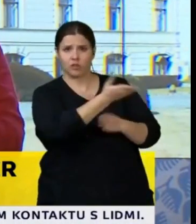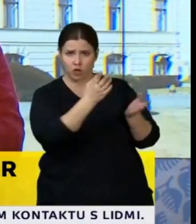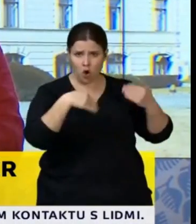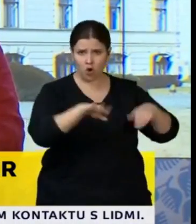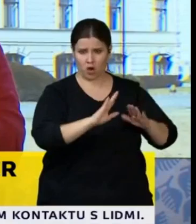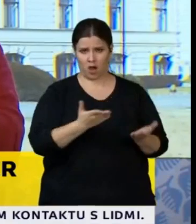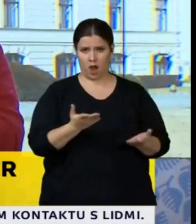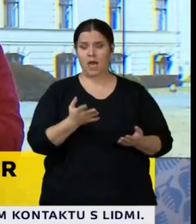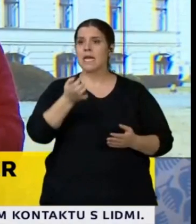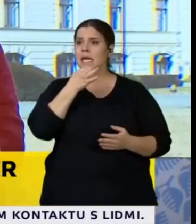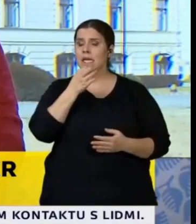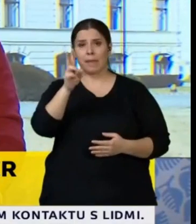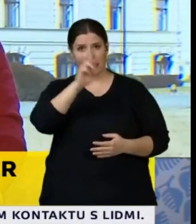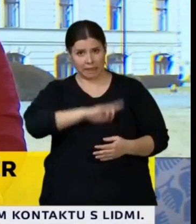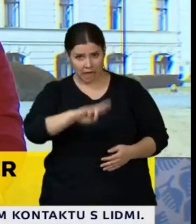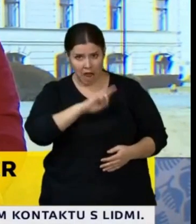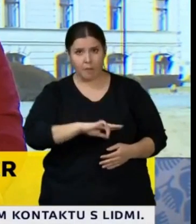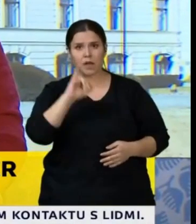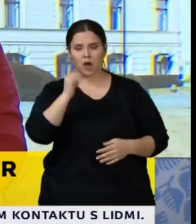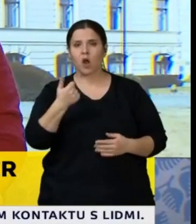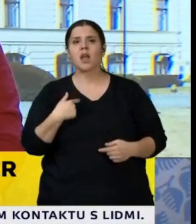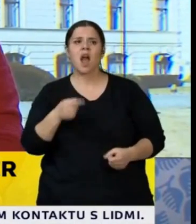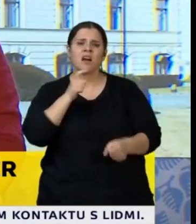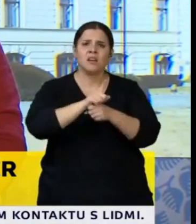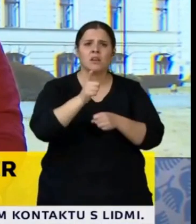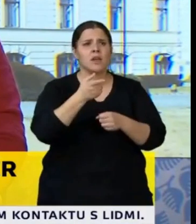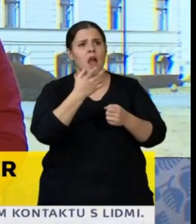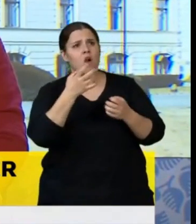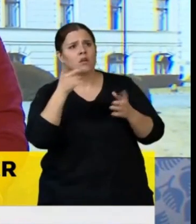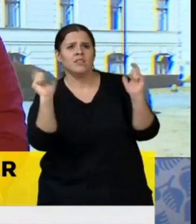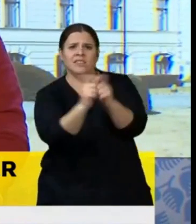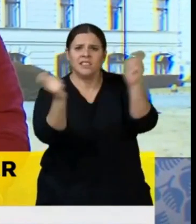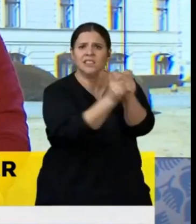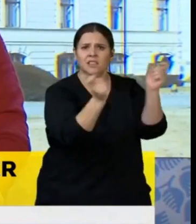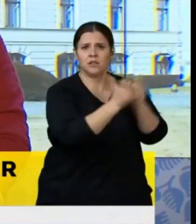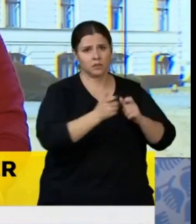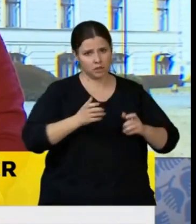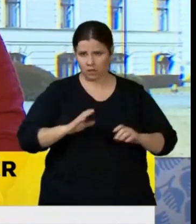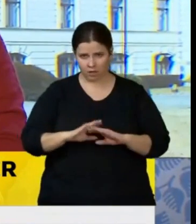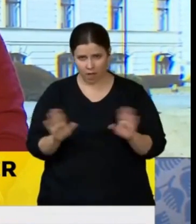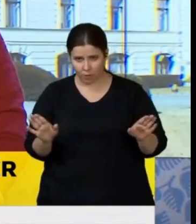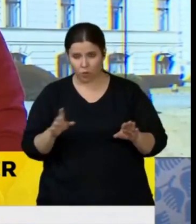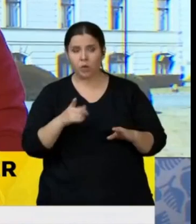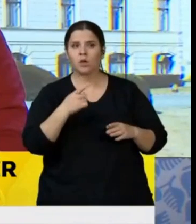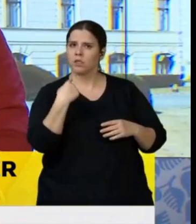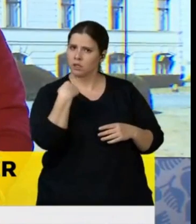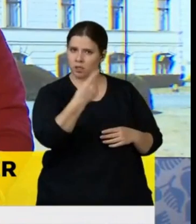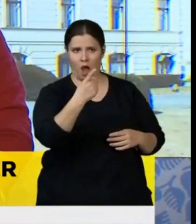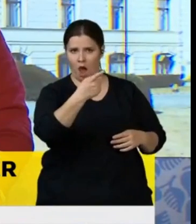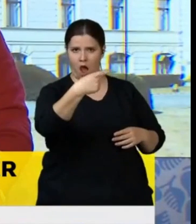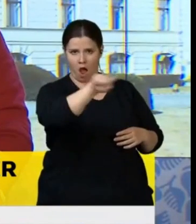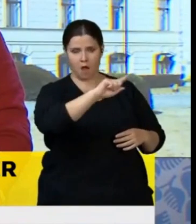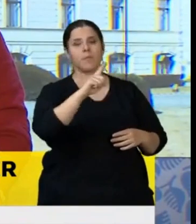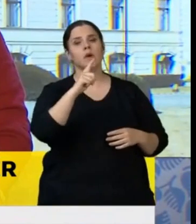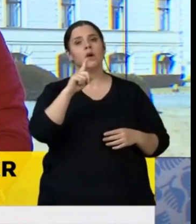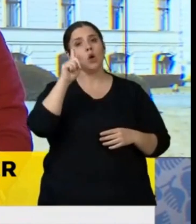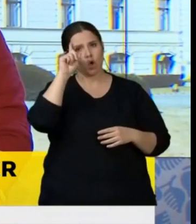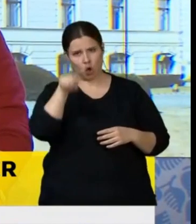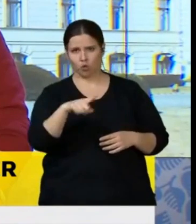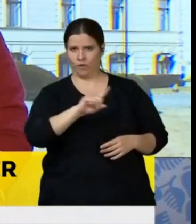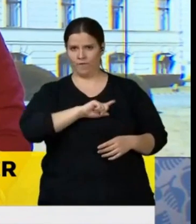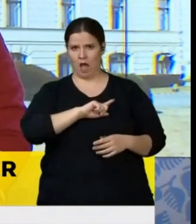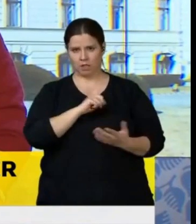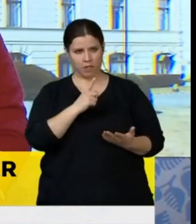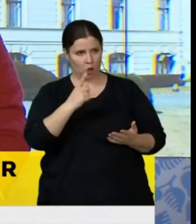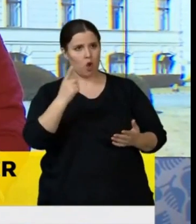tak to všechno zafunguje. My nikoho po ulici honit nebudeme. Každý musí uvažovat o tom, jak se chová a co dělá a že tím primárním, co chceme všichni je,